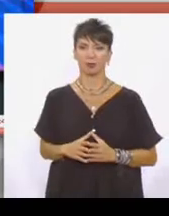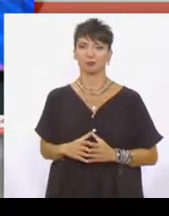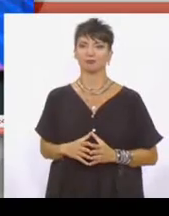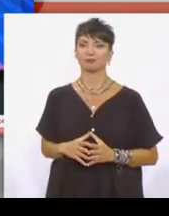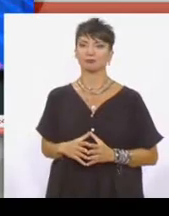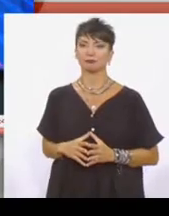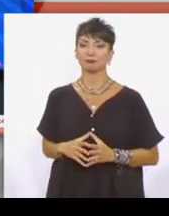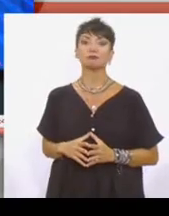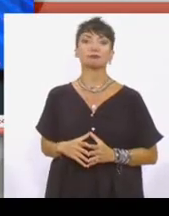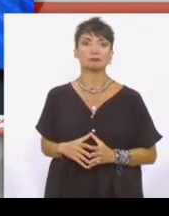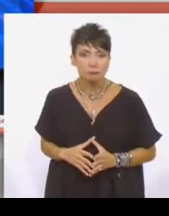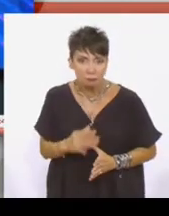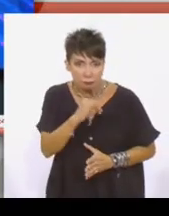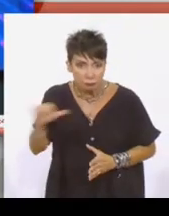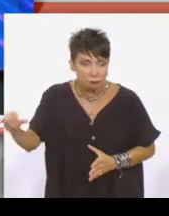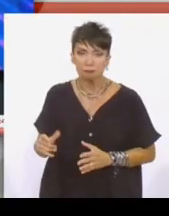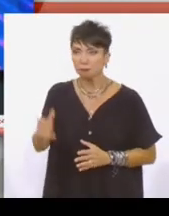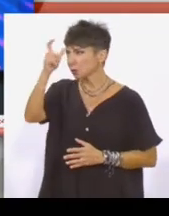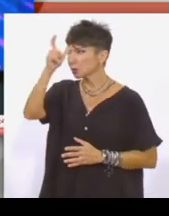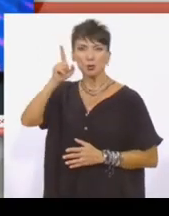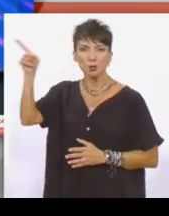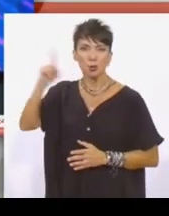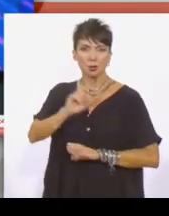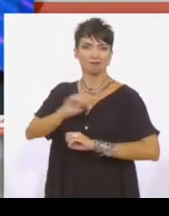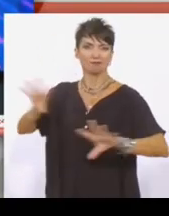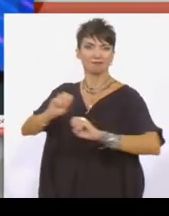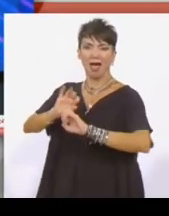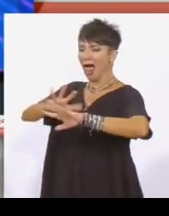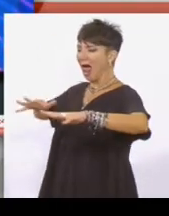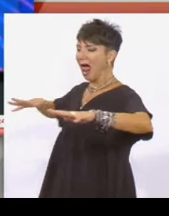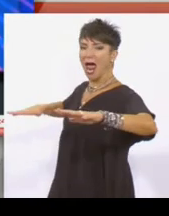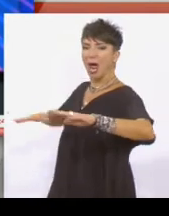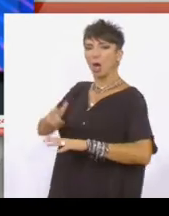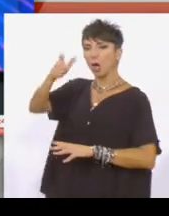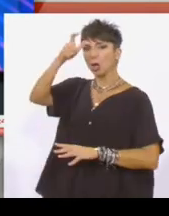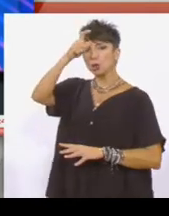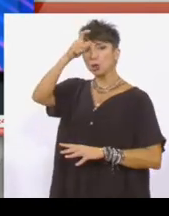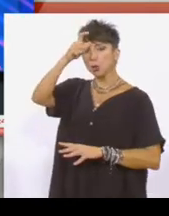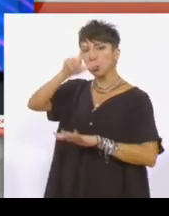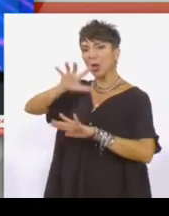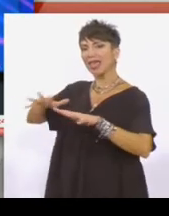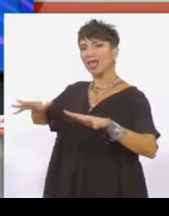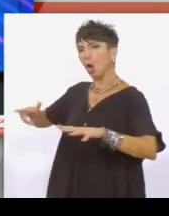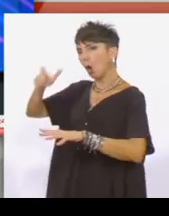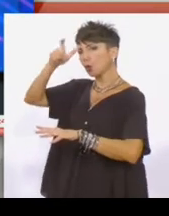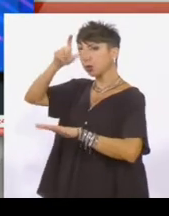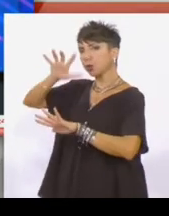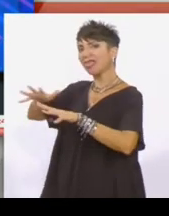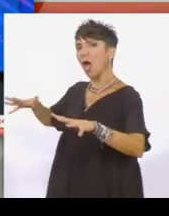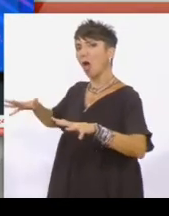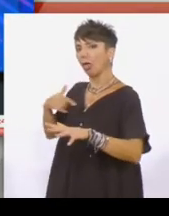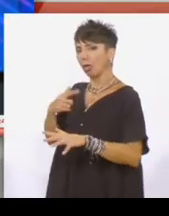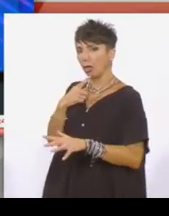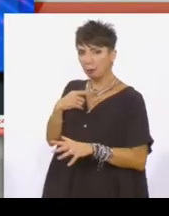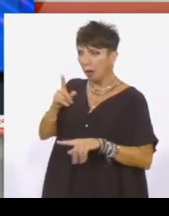Τώρα έρευνα για απόδοση ευθυνών έχει ξεκινήσει η κυβέρνηση για το γεγονός ότι η Τουρκία κατοχύρωσε τον όρο Τουρκ-Ετζίαν στην Ευρώπη για την τουριστική της προβολή χωρίς να υπάρχει καμία